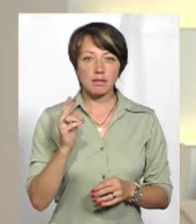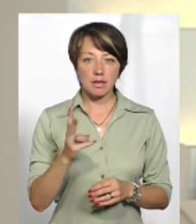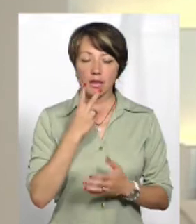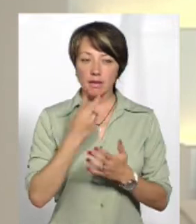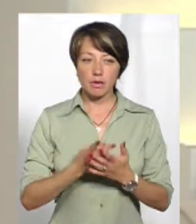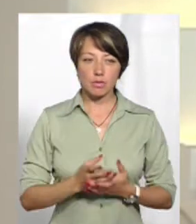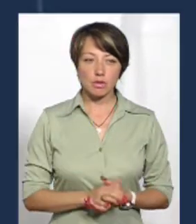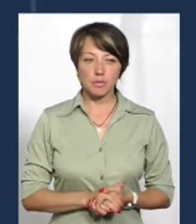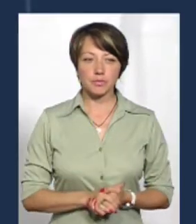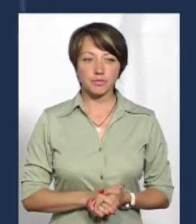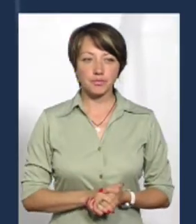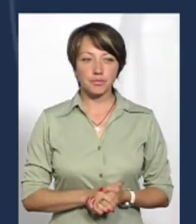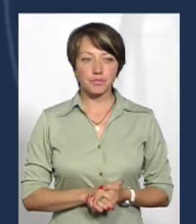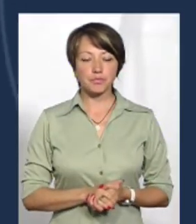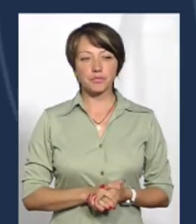Дивімося.